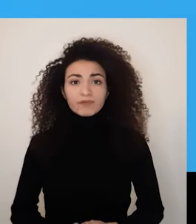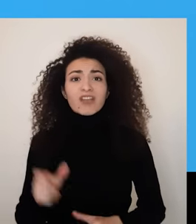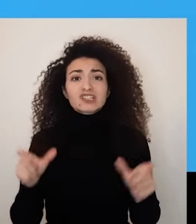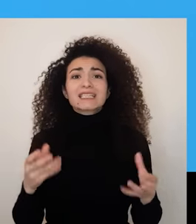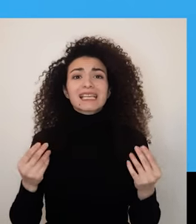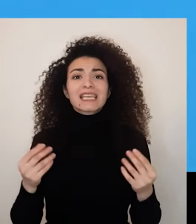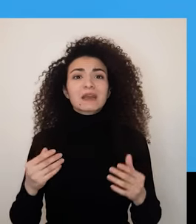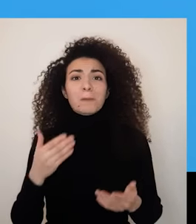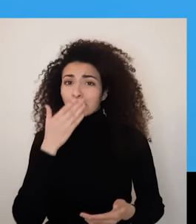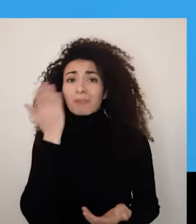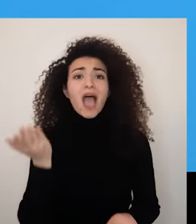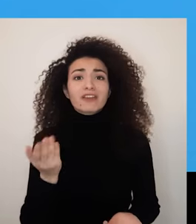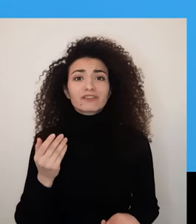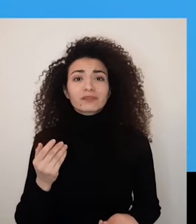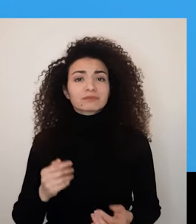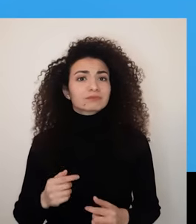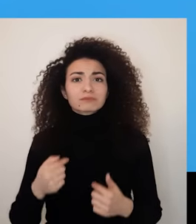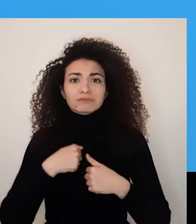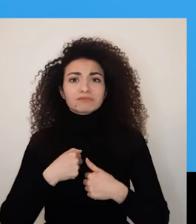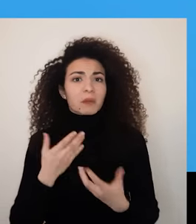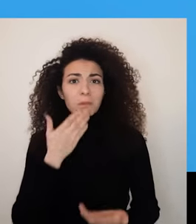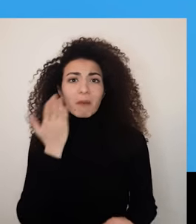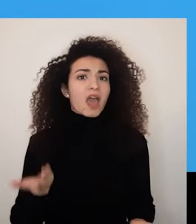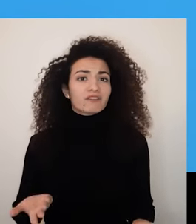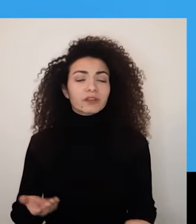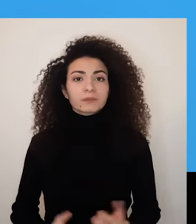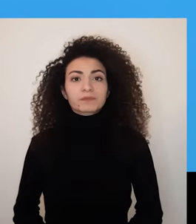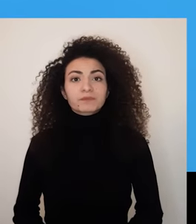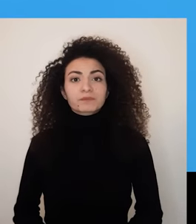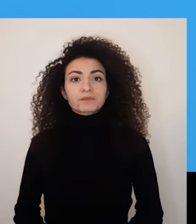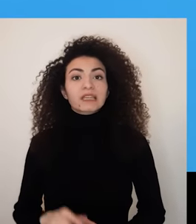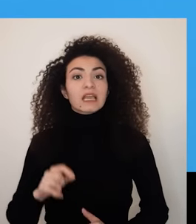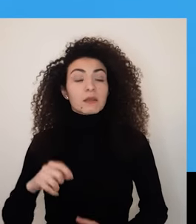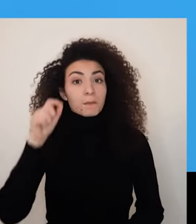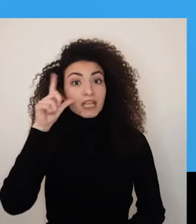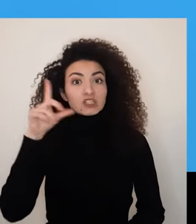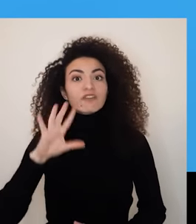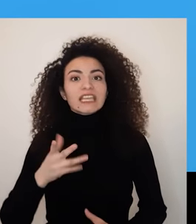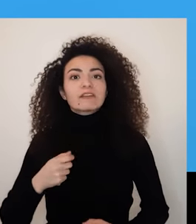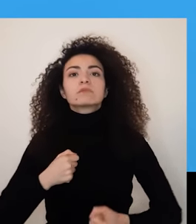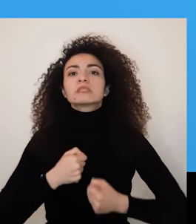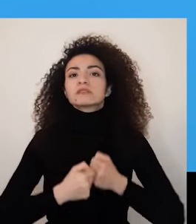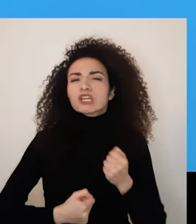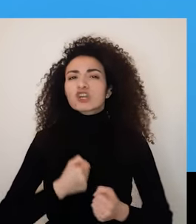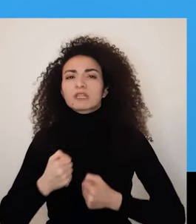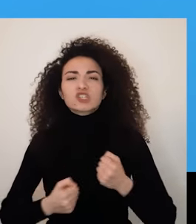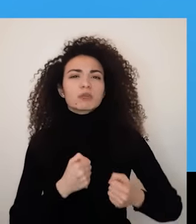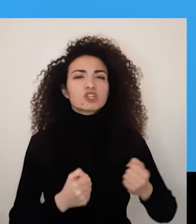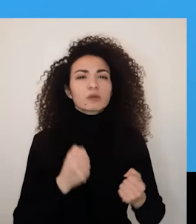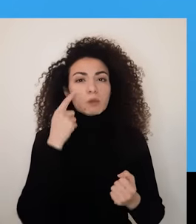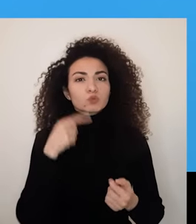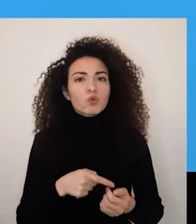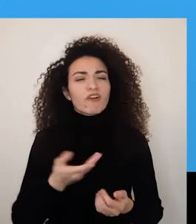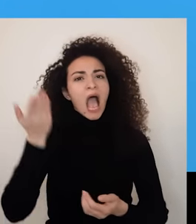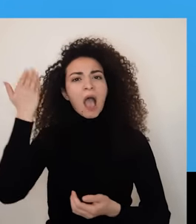للحقيقة بيلاقوا الناس صعوبة بتحديد هالنقطتين إذا ما سؤلوا عنهم بالوقت اللي يمكن أن نكتشفهم